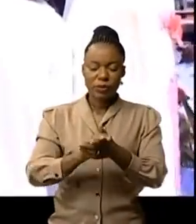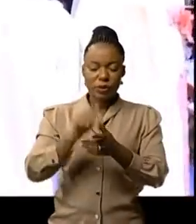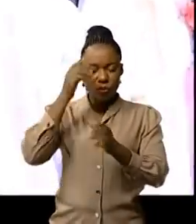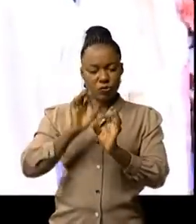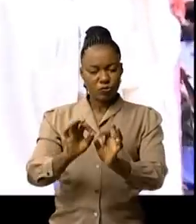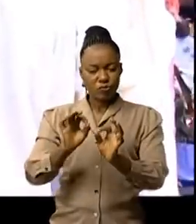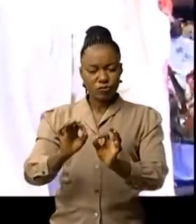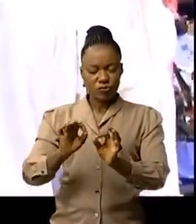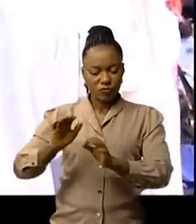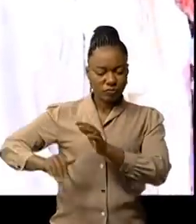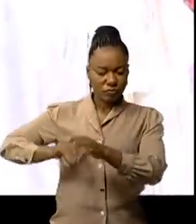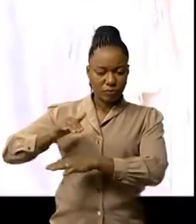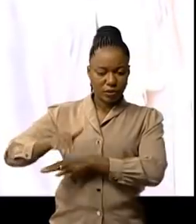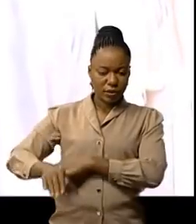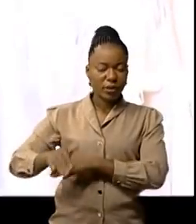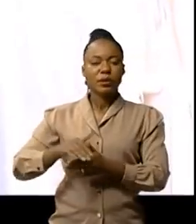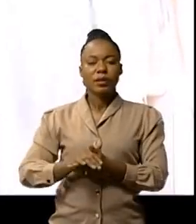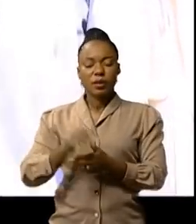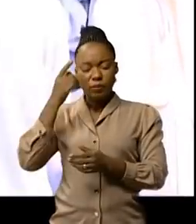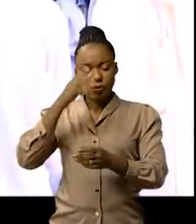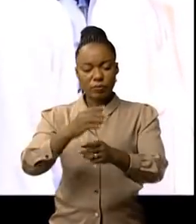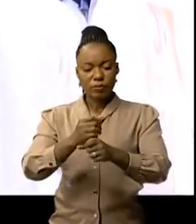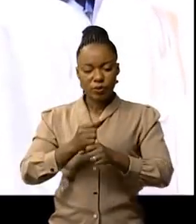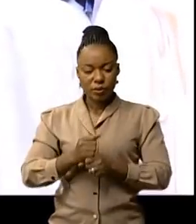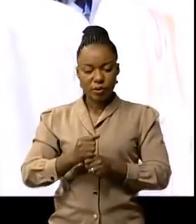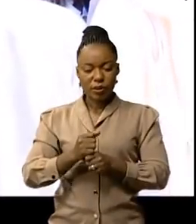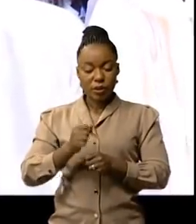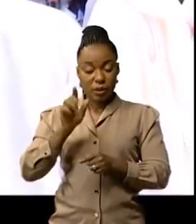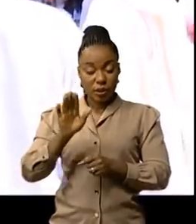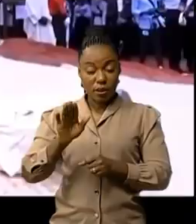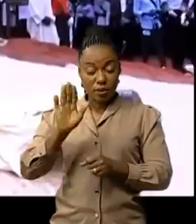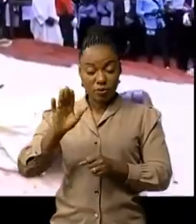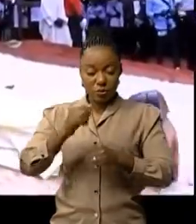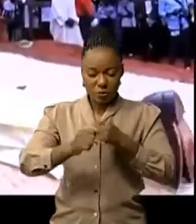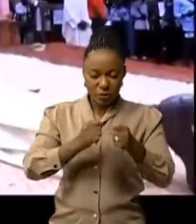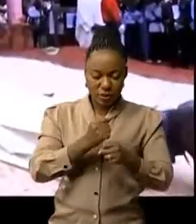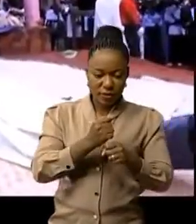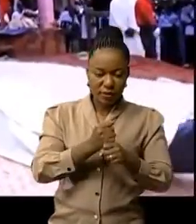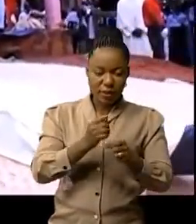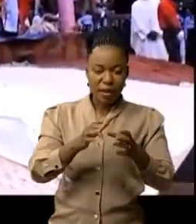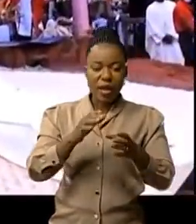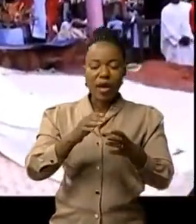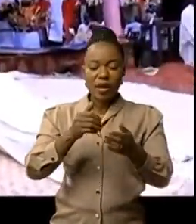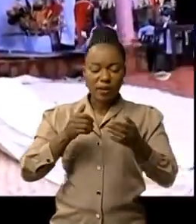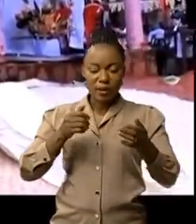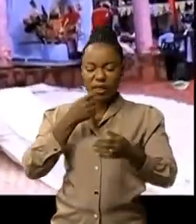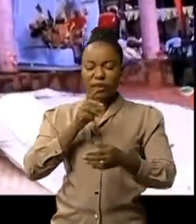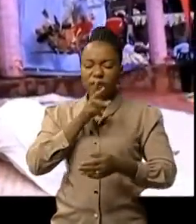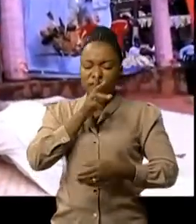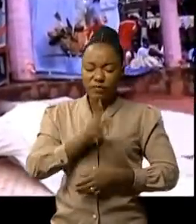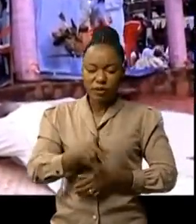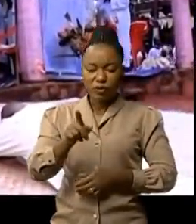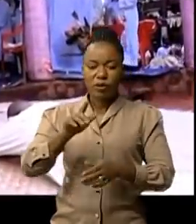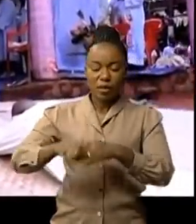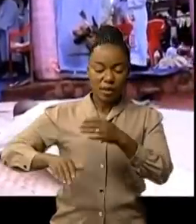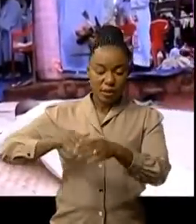Antoine Bekawa Ndumba pour obtenir de lui son ferme engagement avant qu'il ne soit confirmé prêtre de Dieu et faire